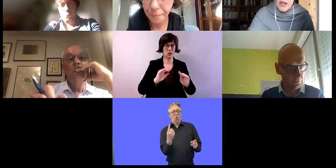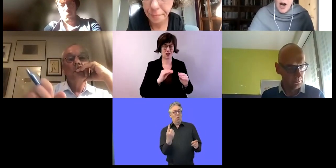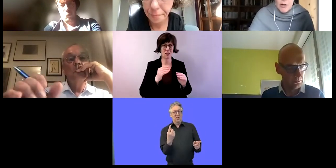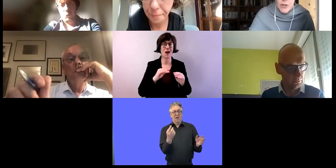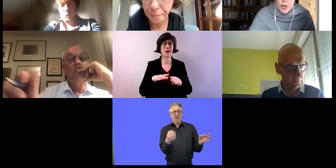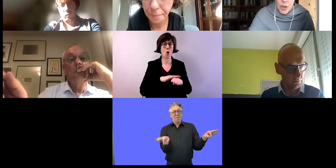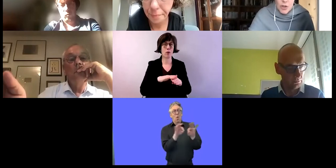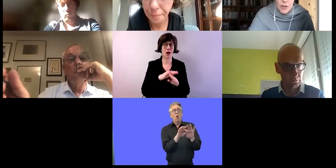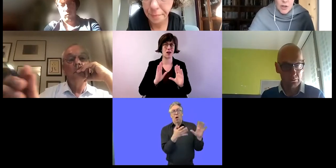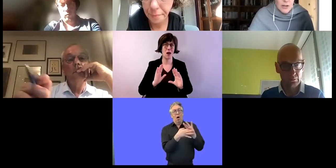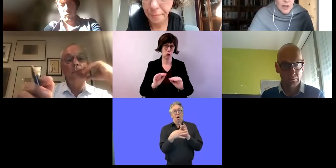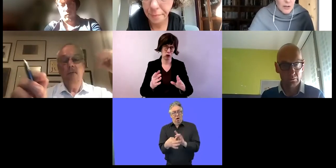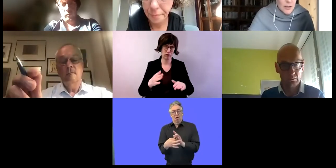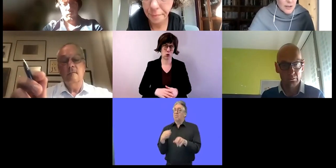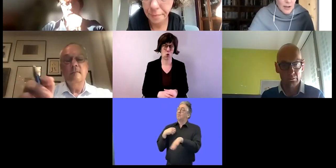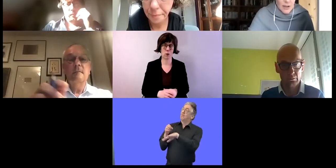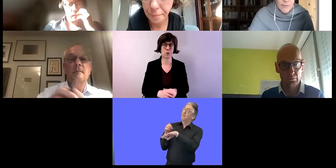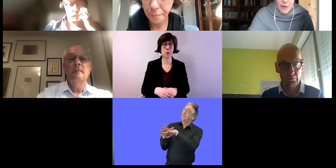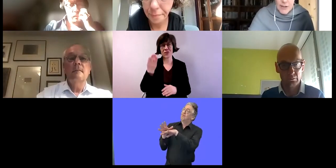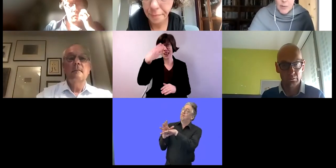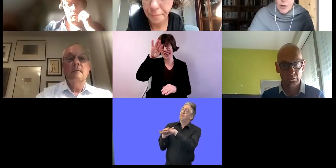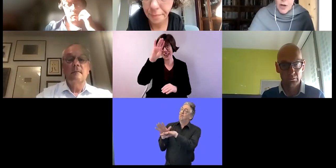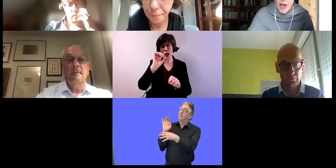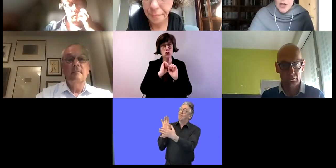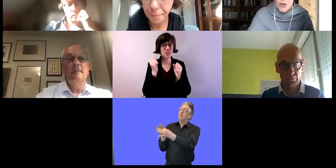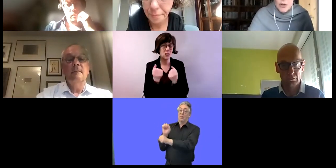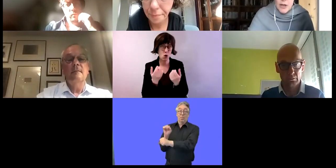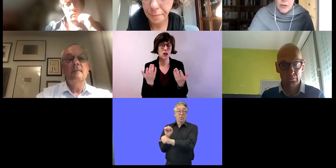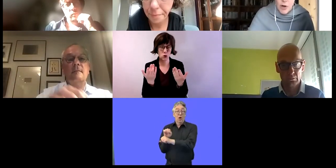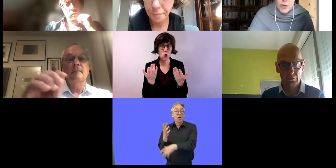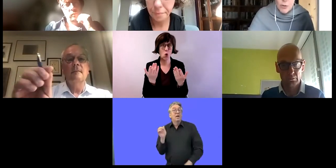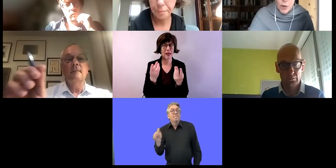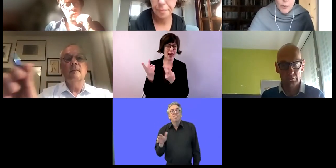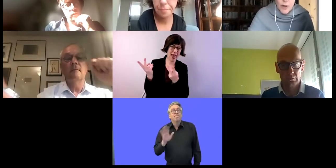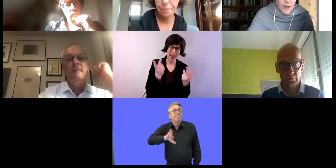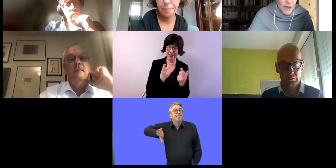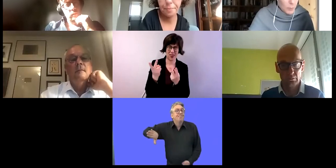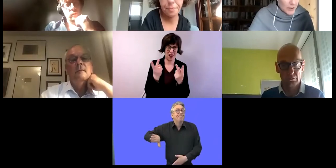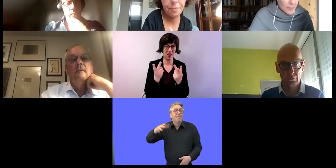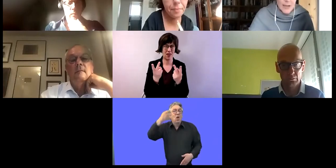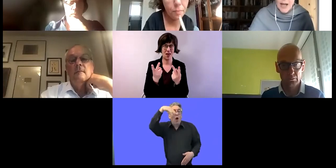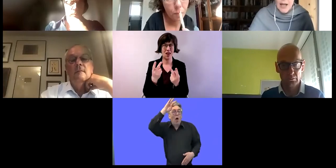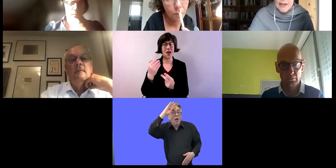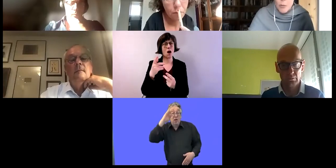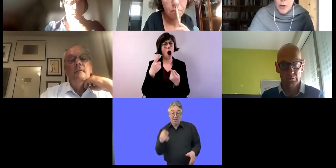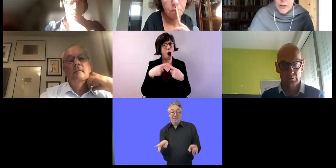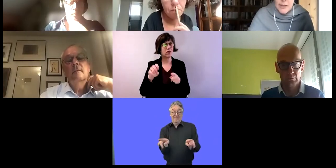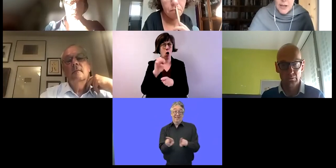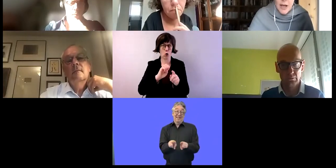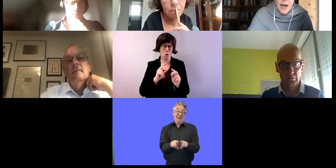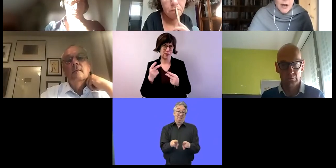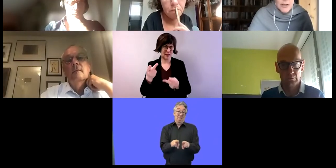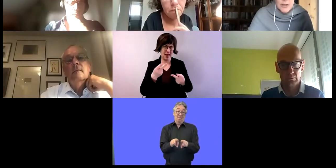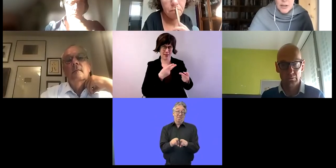Bereich der Beschäftigung angeht. Die irische Situation ist sehr ähnlich wie sonst in Europa,